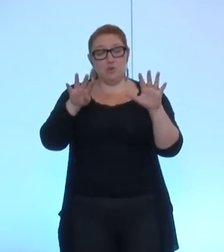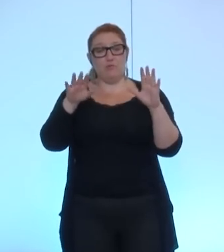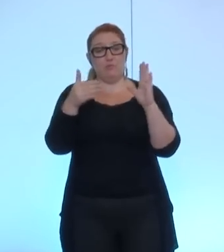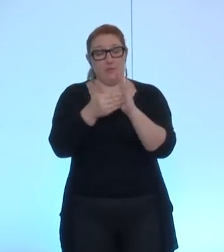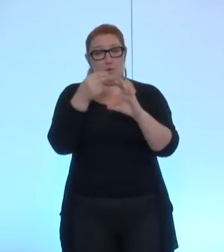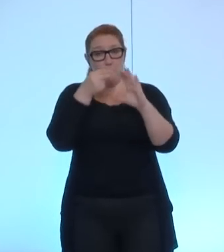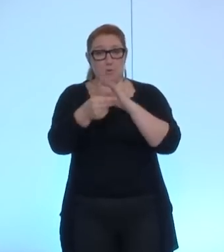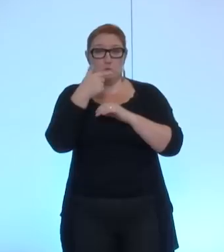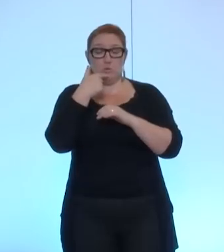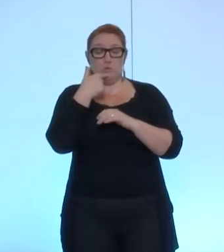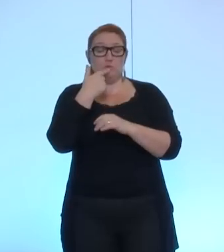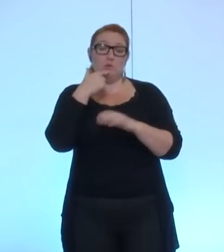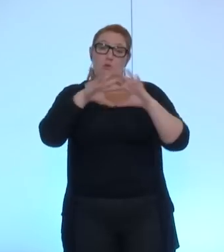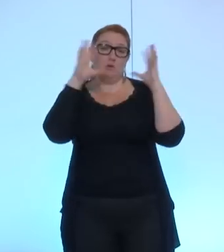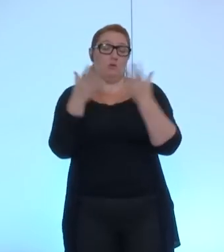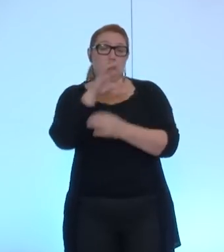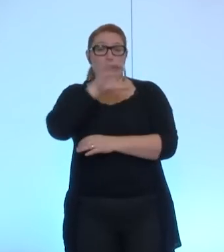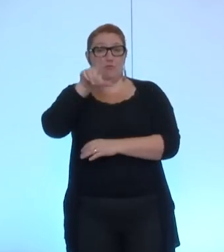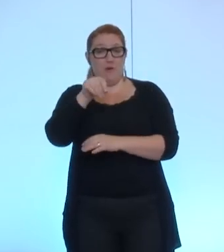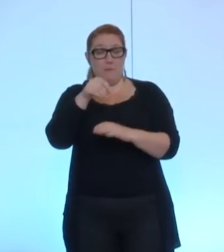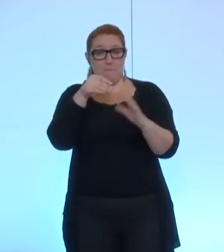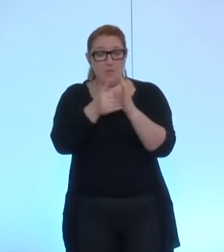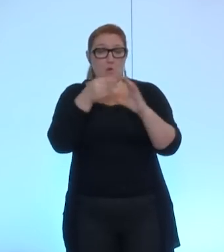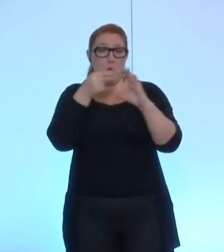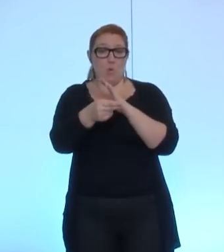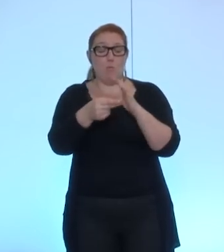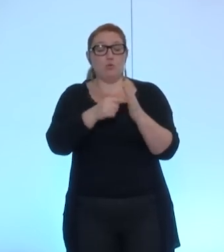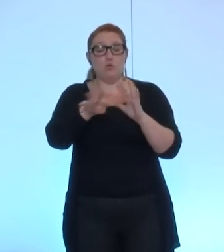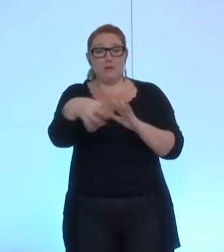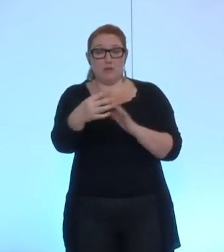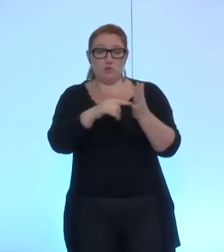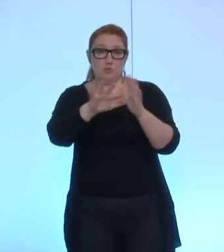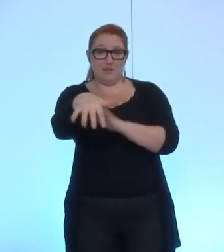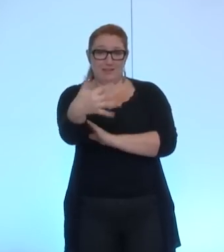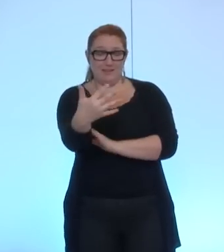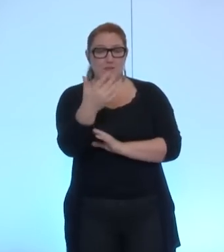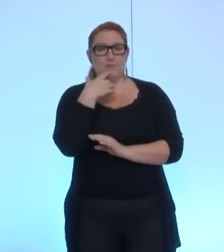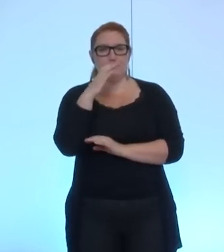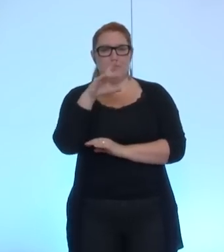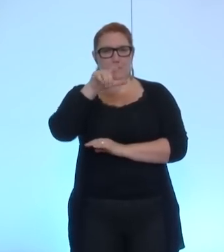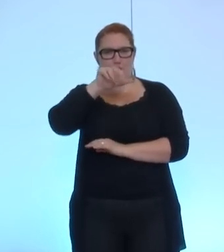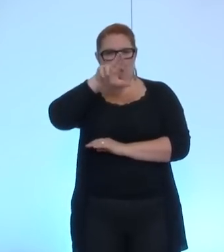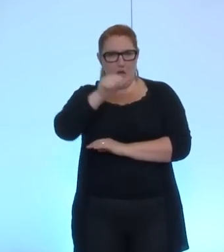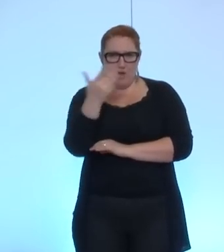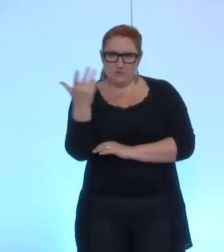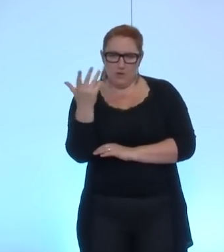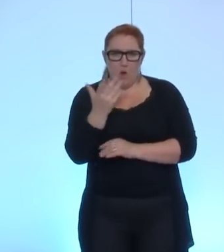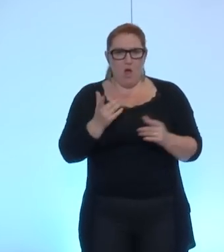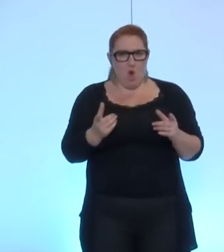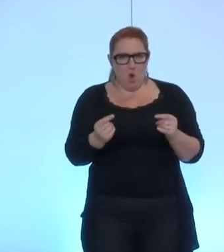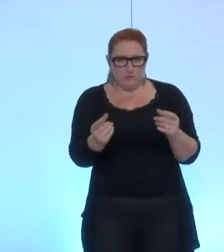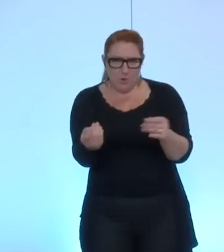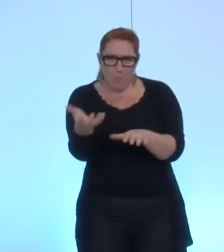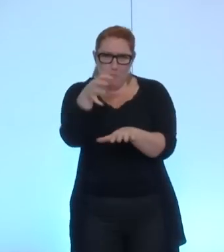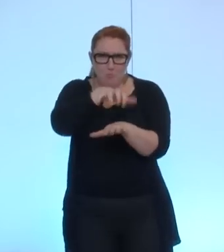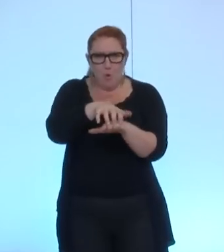2014-2015. Un point sur le cancéropole Clara, Clara, Clara, ça signifie Cancéropole, Lyon,